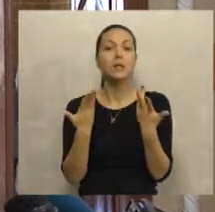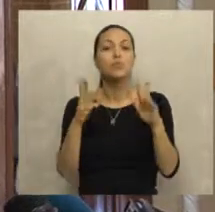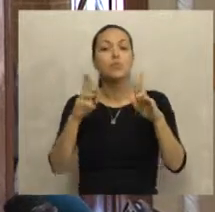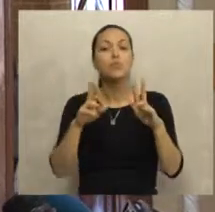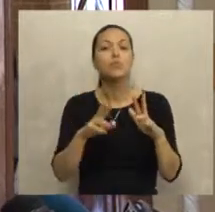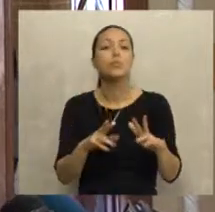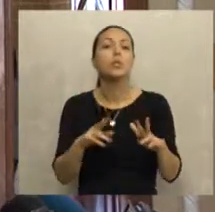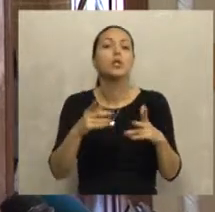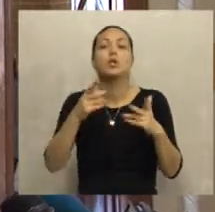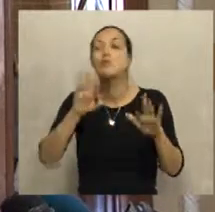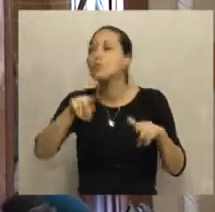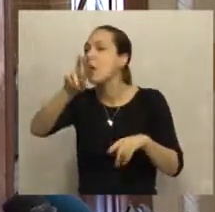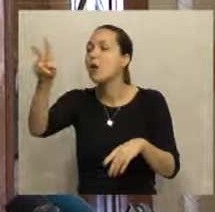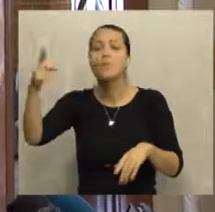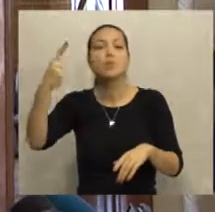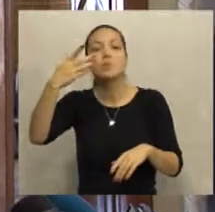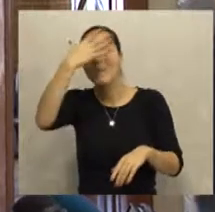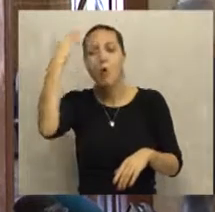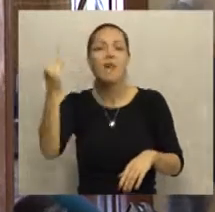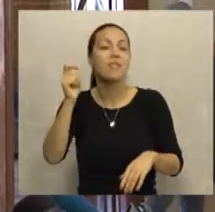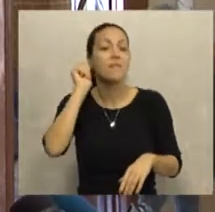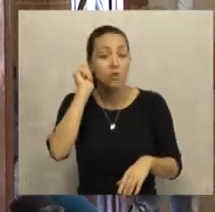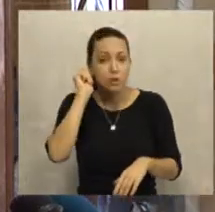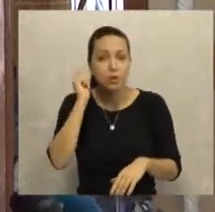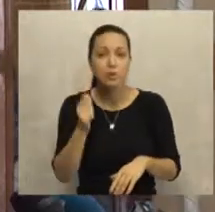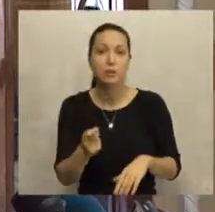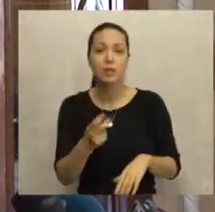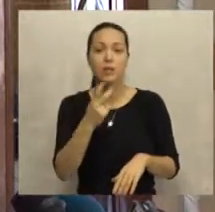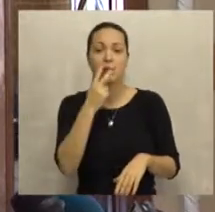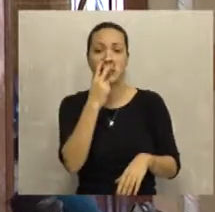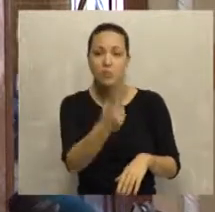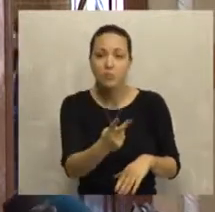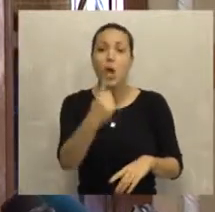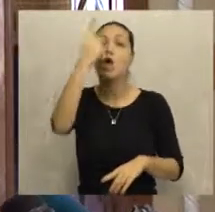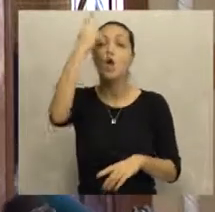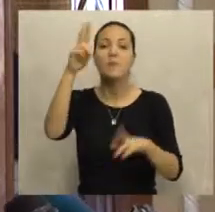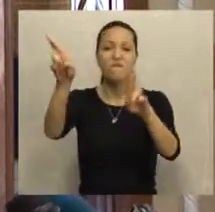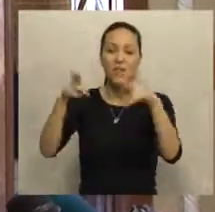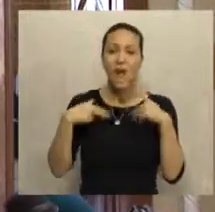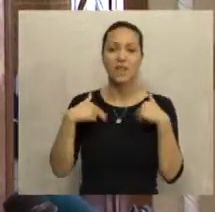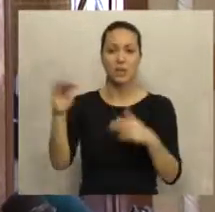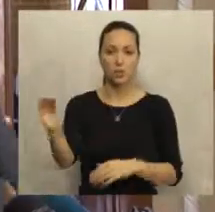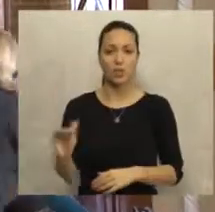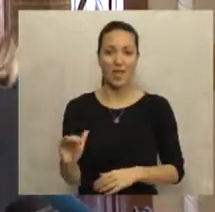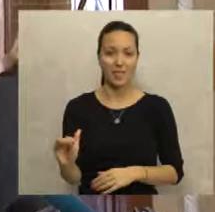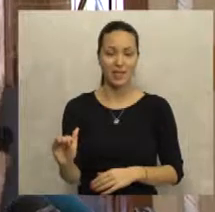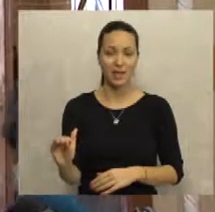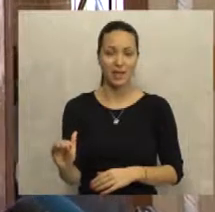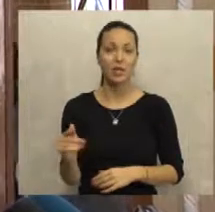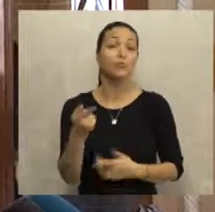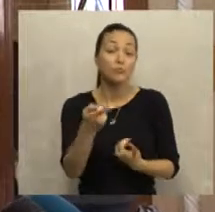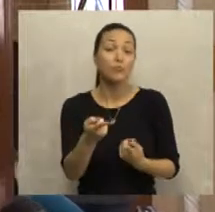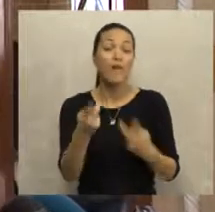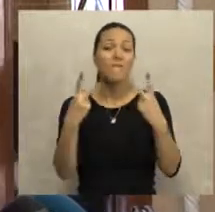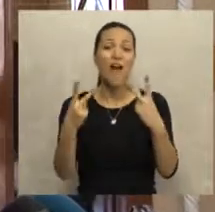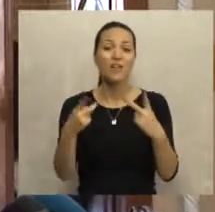smislu, može da u nekom drugom onda bude zaboravljena devojčica. Da progledamo gospode, vrati nas u dete, to